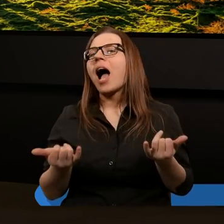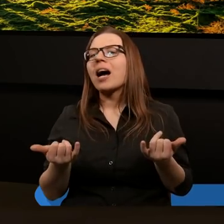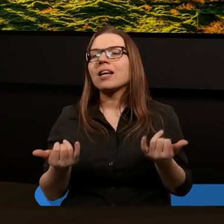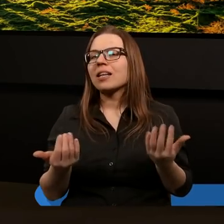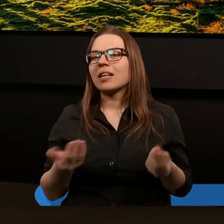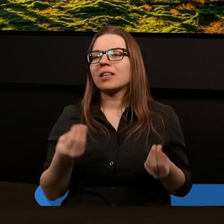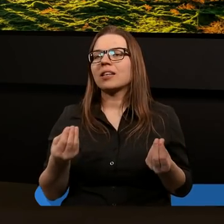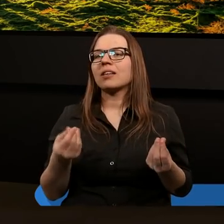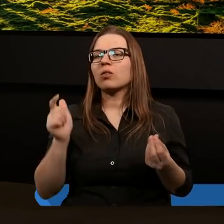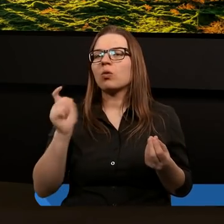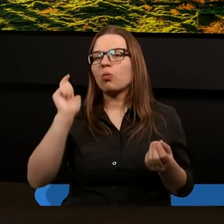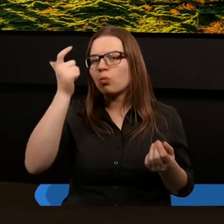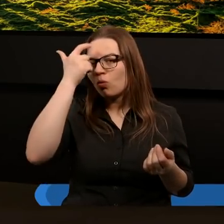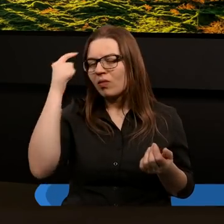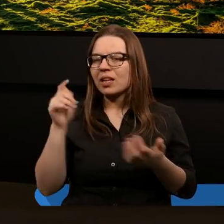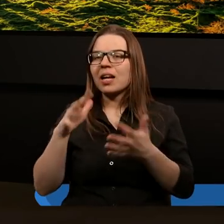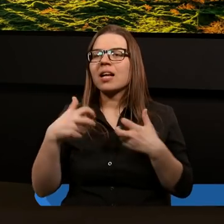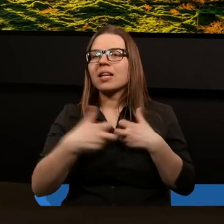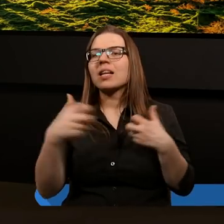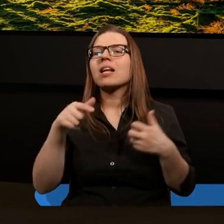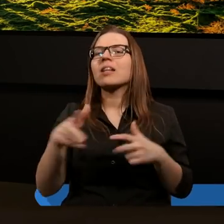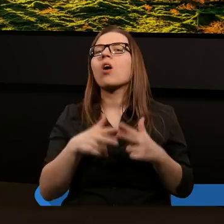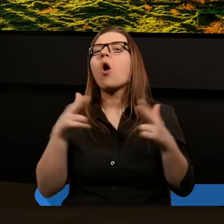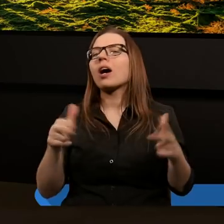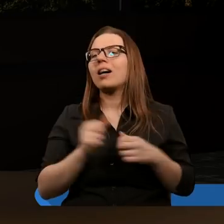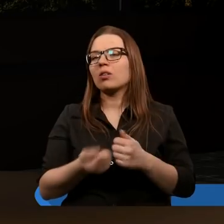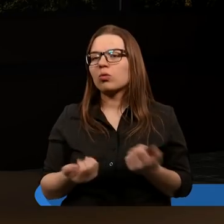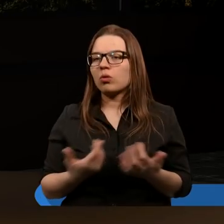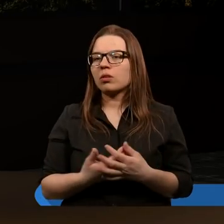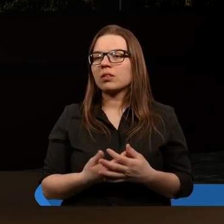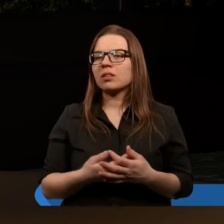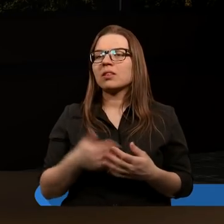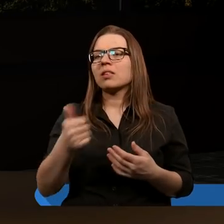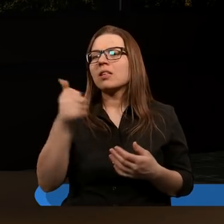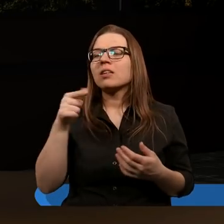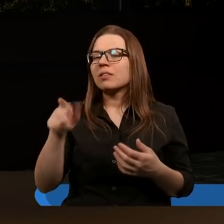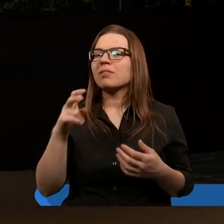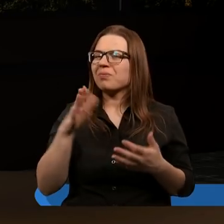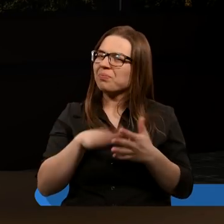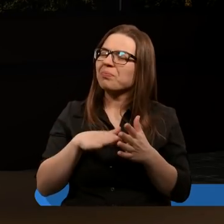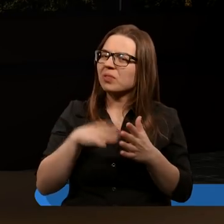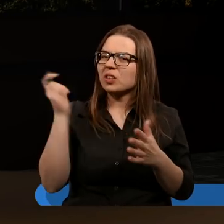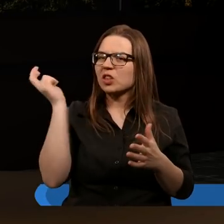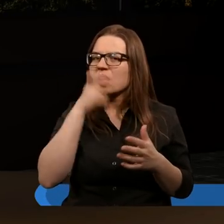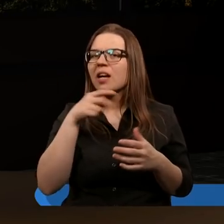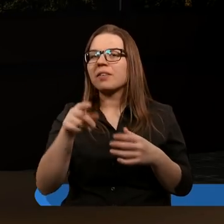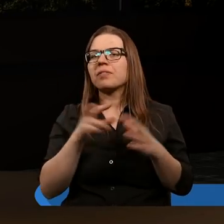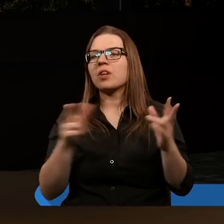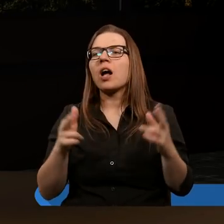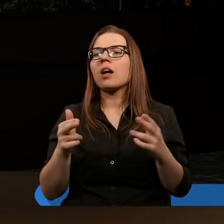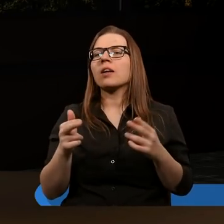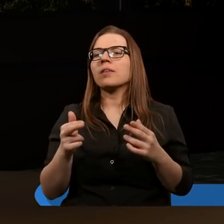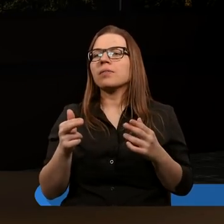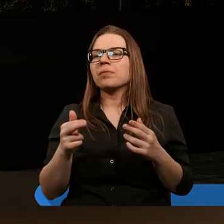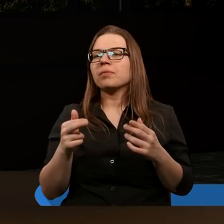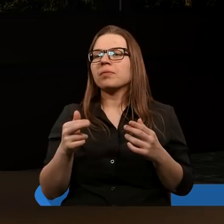główne cechy są tego okresu? Jest to niezwykle ciekawy okres, albo może to